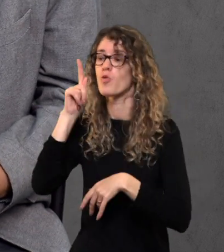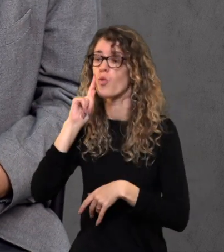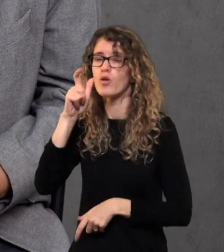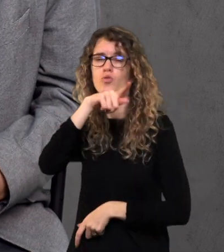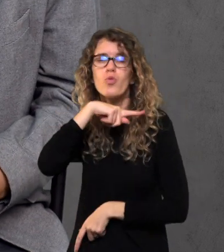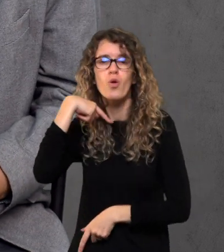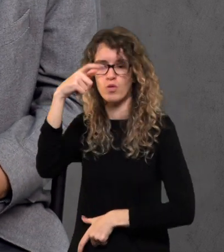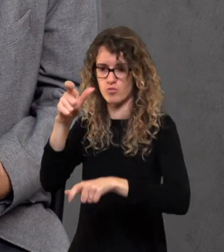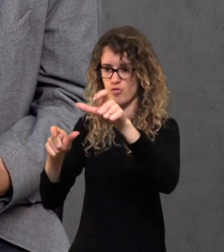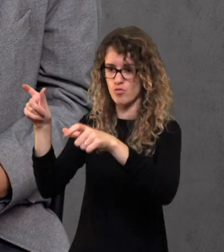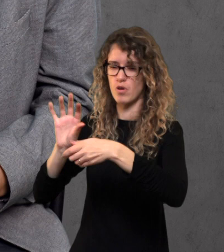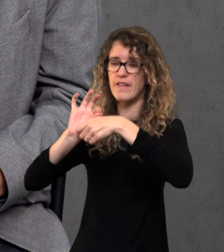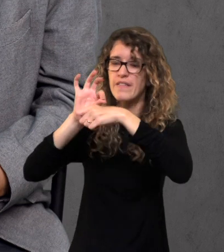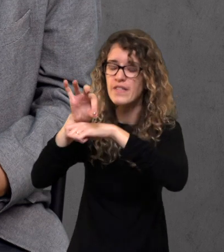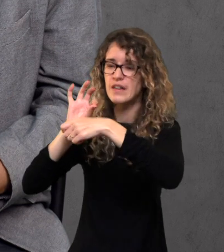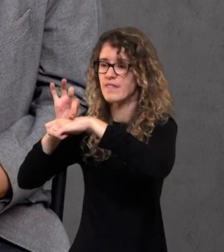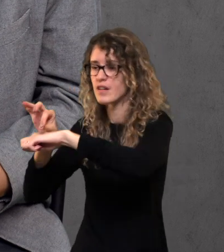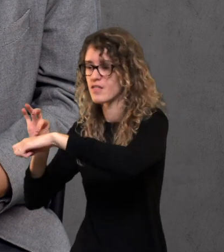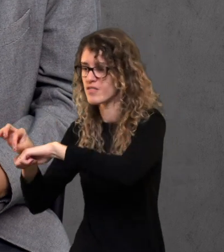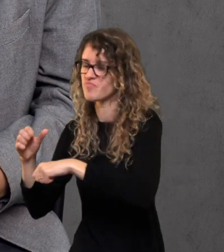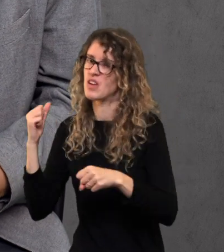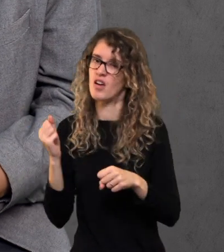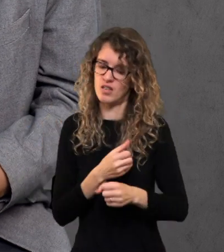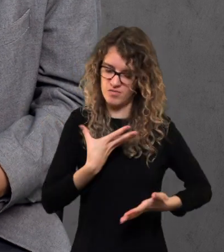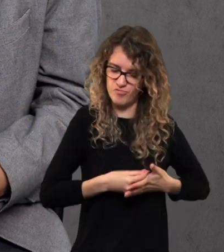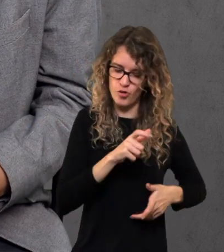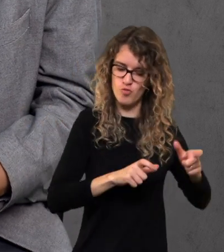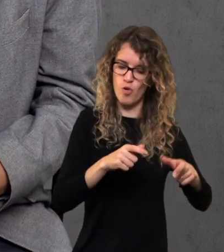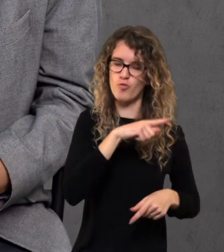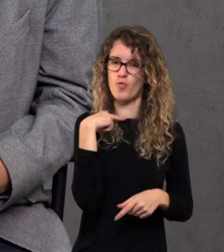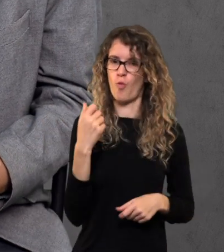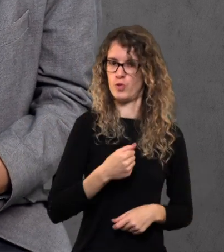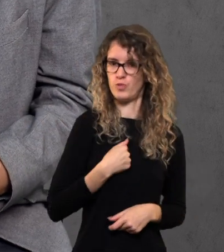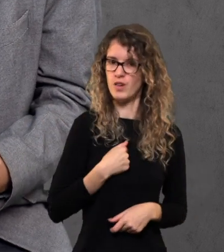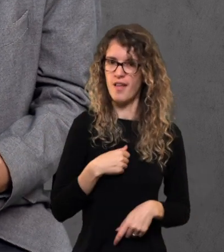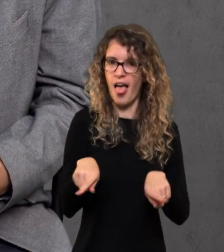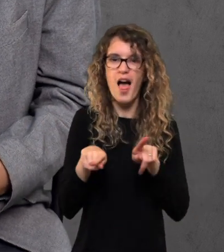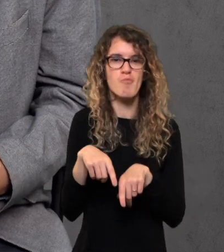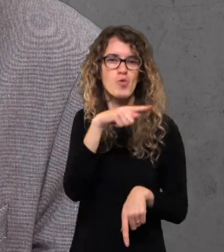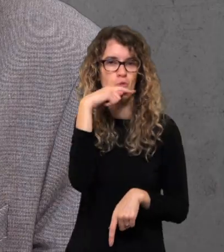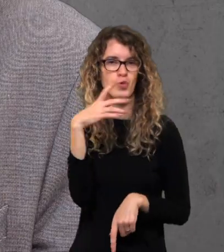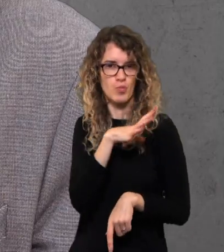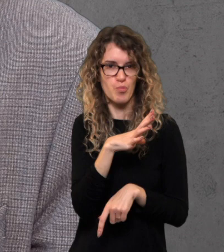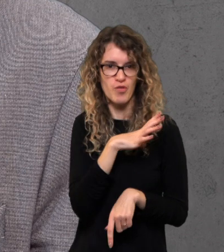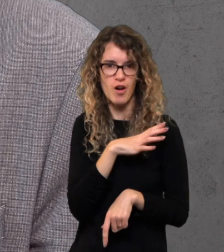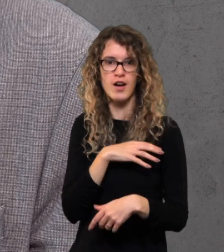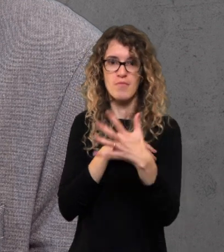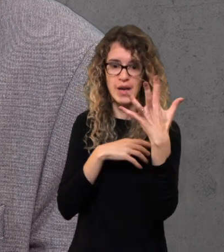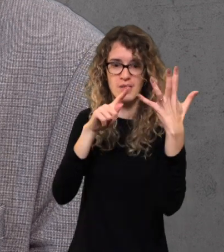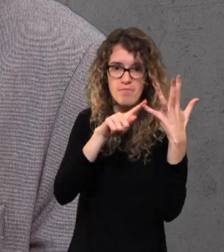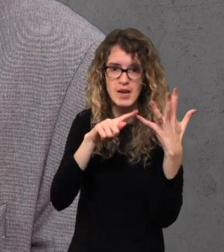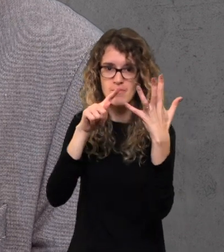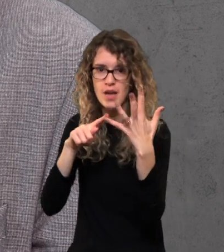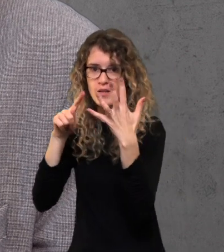prievartą, bet tam, kad naudoti prievartą ir paš masėms prievartą, tu turi daug turėti žmonių, kurie naudoja tą prievartą. Kaip sakoma, gulagos